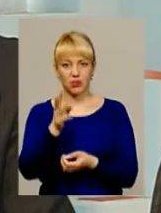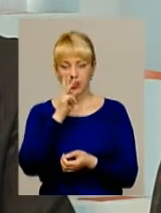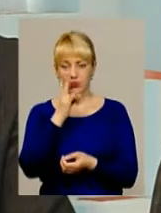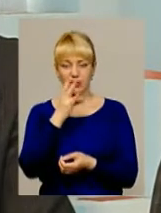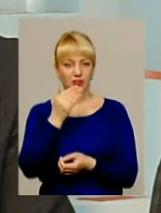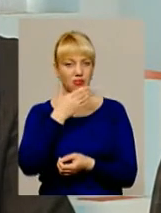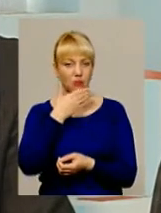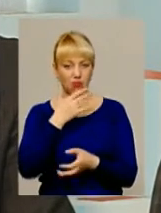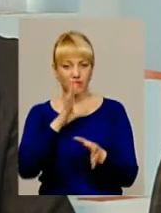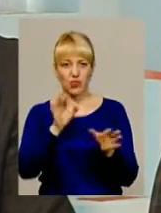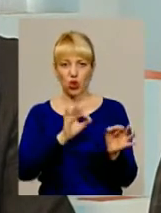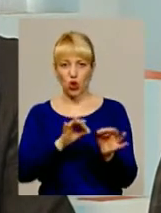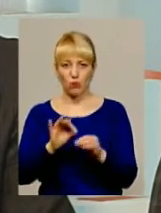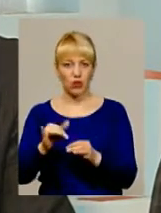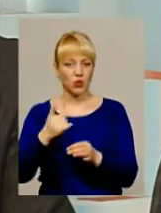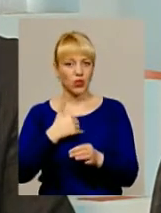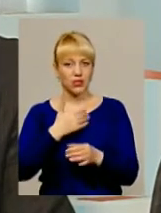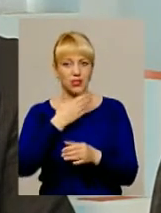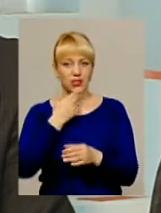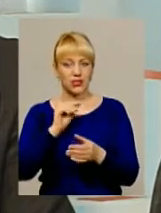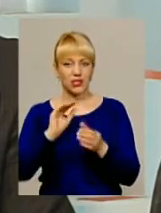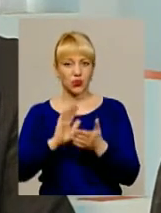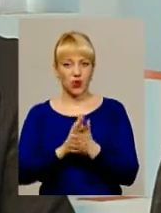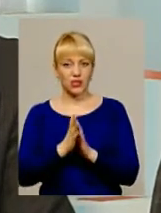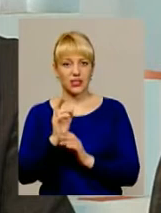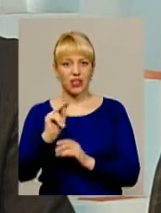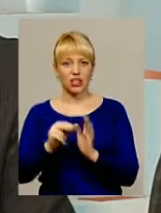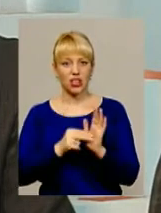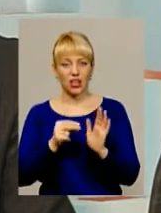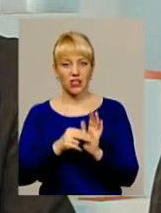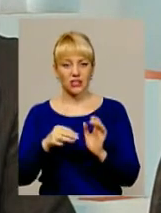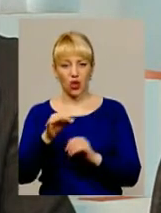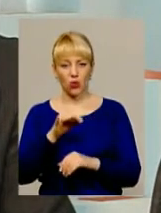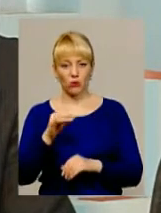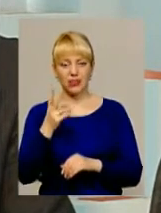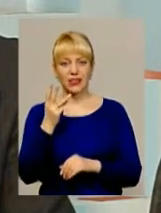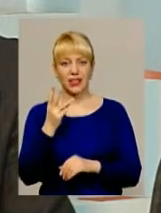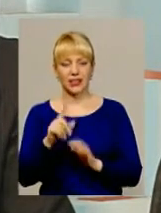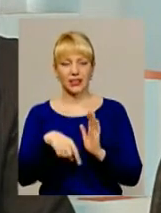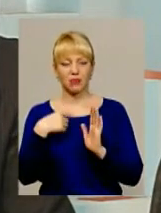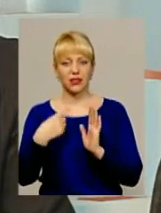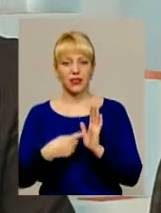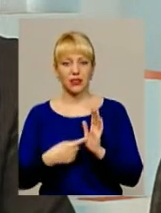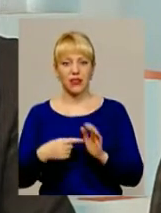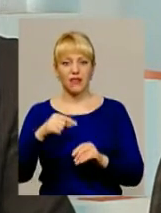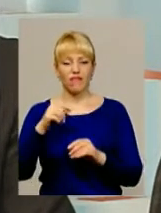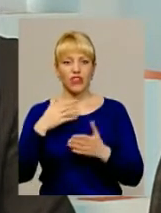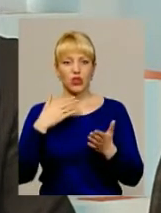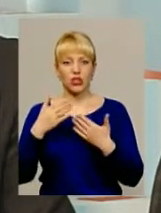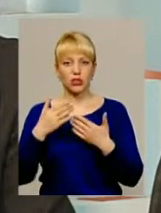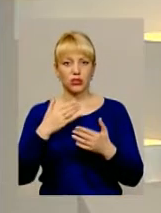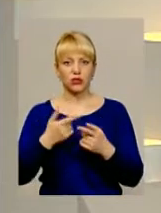Ні, немає, все нормально, у нас не ситуація, як в Черкаскій області. Третє питання відносно побудови